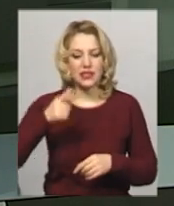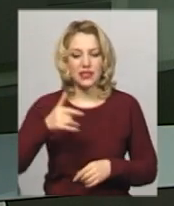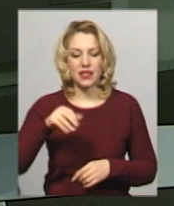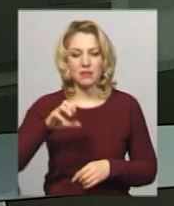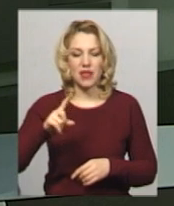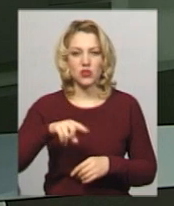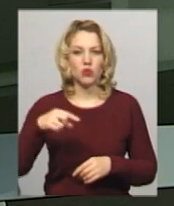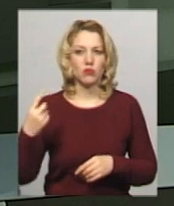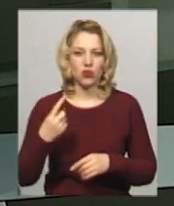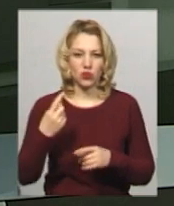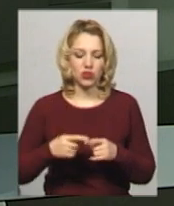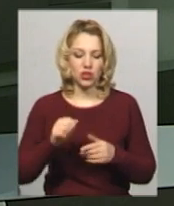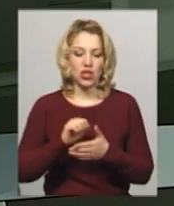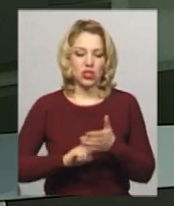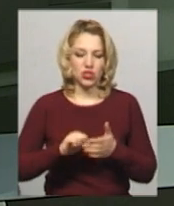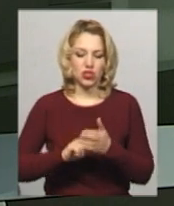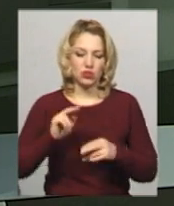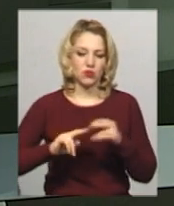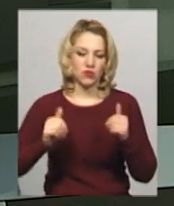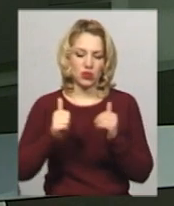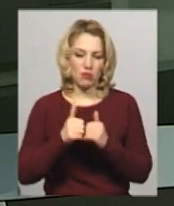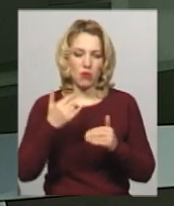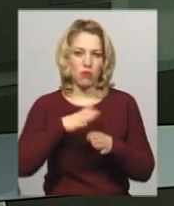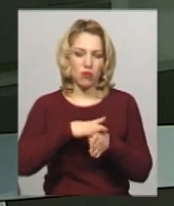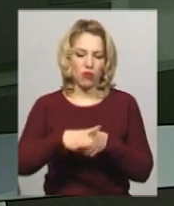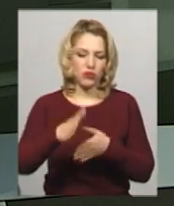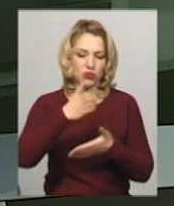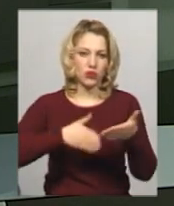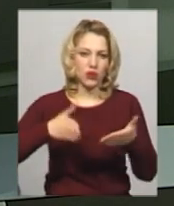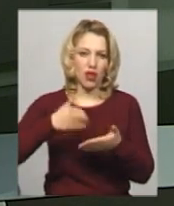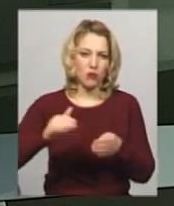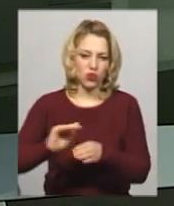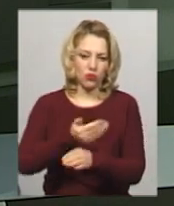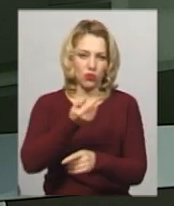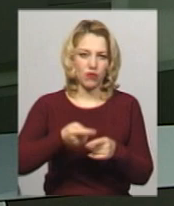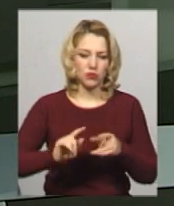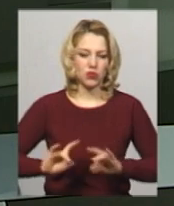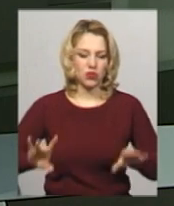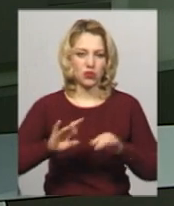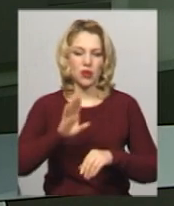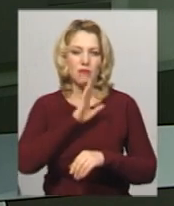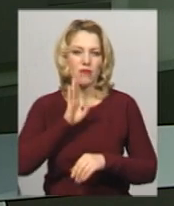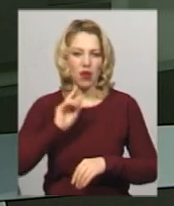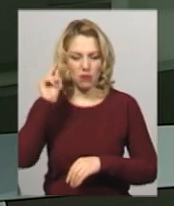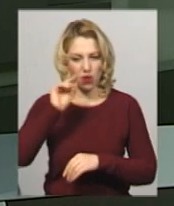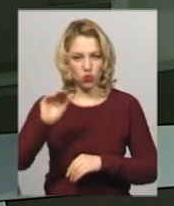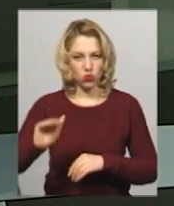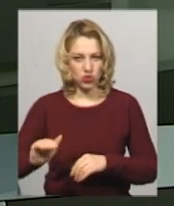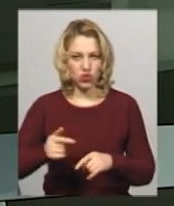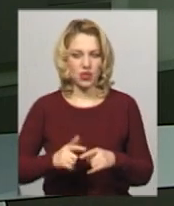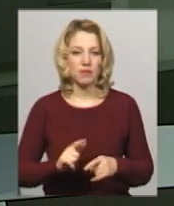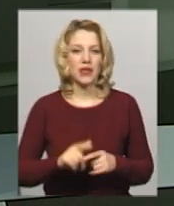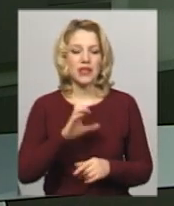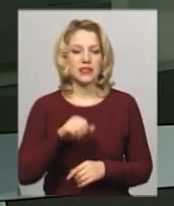будівництво поруч, сьогодні повністю демонтували. Про це на мотелефонній розмові повідомила мама одного із учнів гімназії Єлена